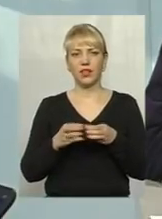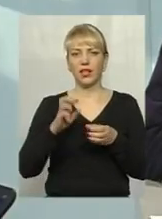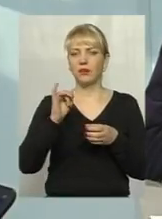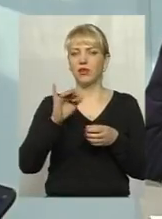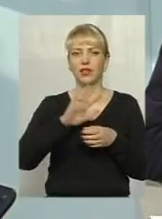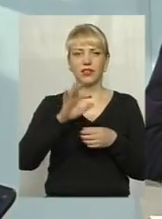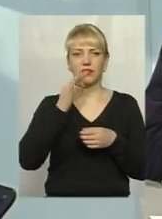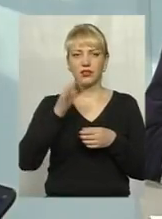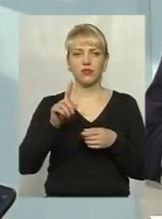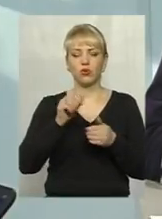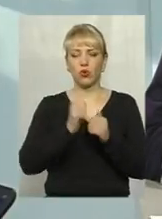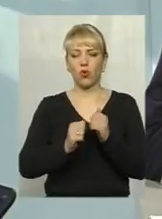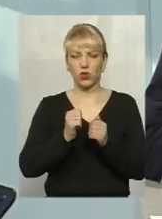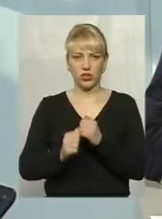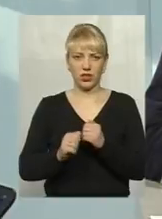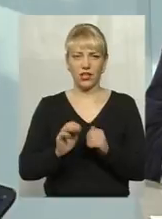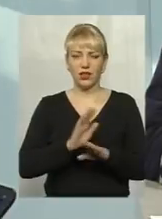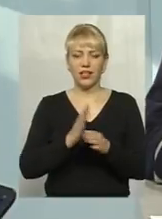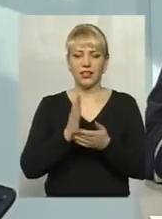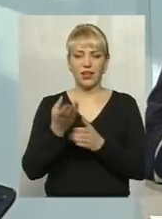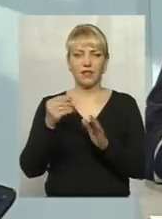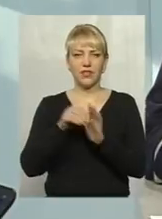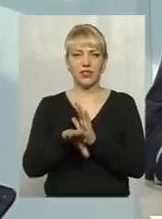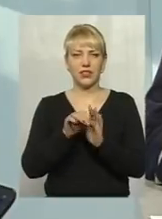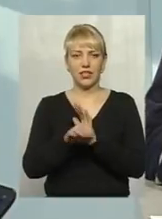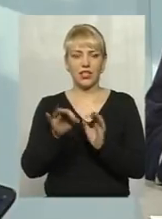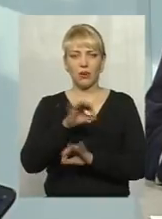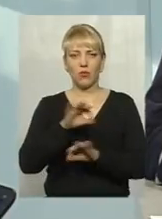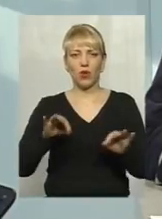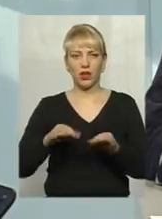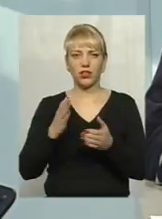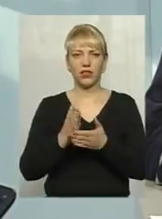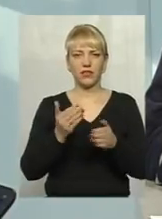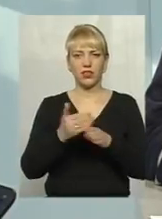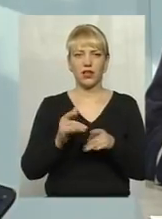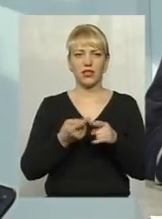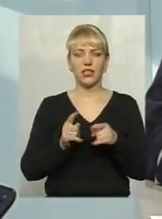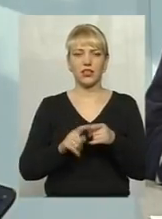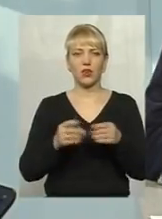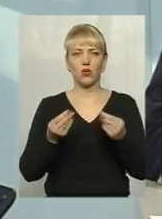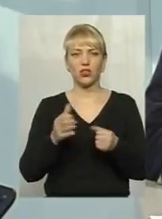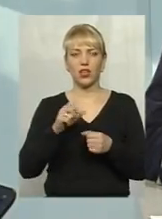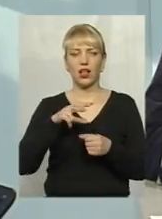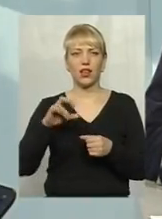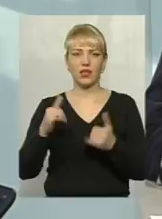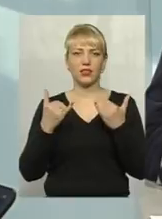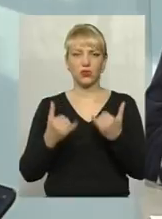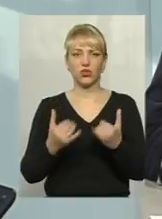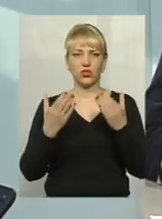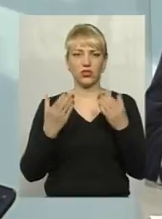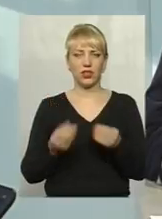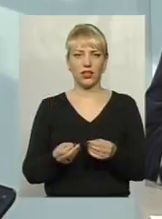на сьогоднішній день, що кожна придбала. Є інвестиційні проекти, виділяються на це кошти, але на сьогоднішній день